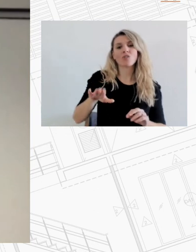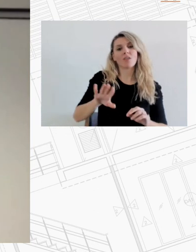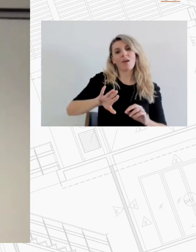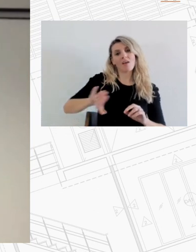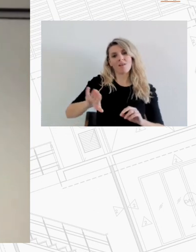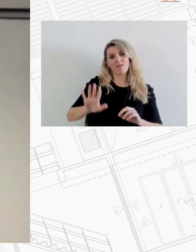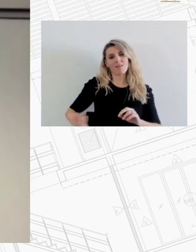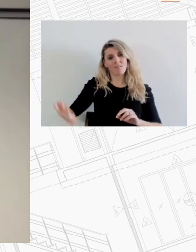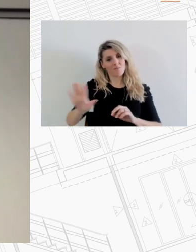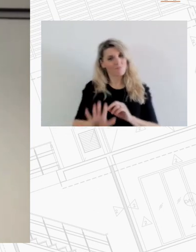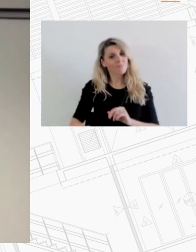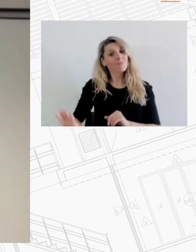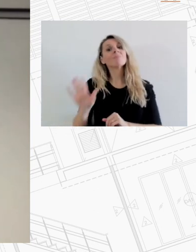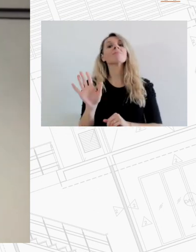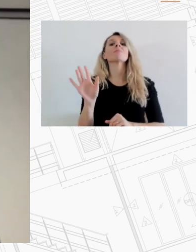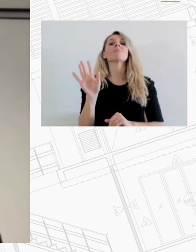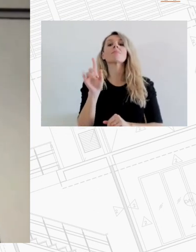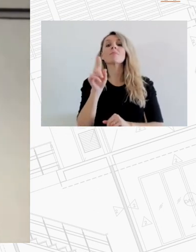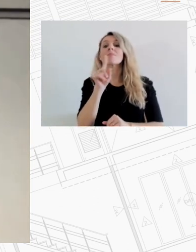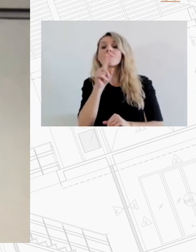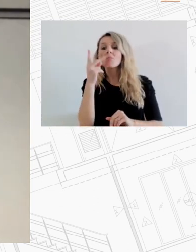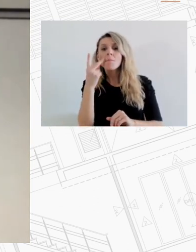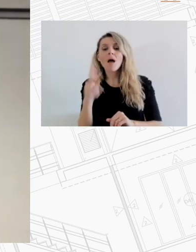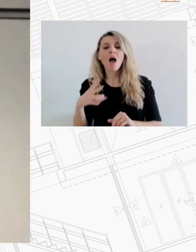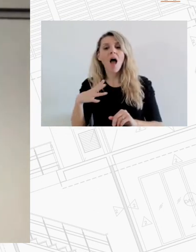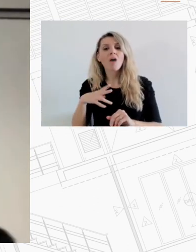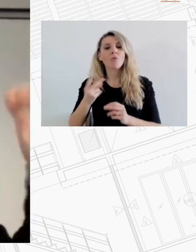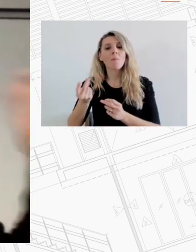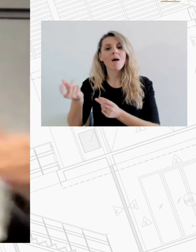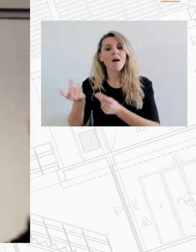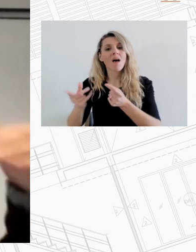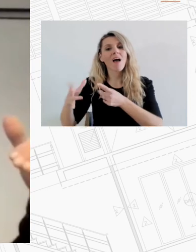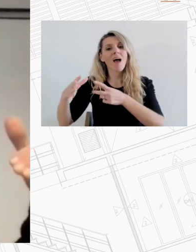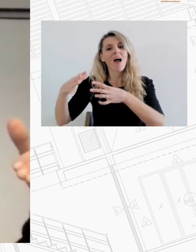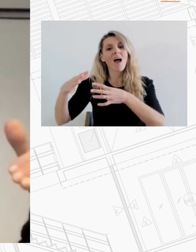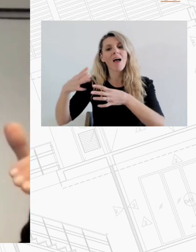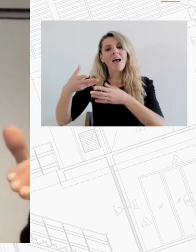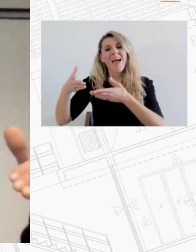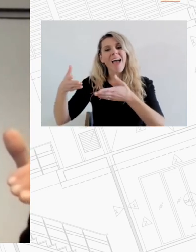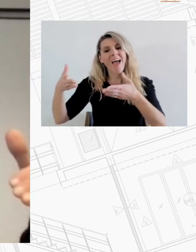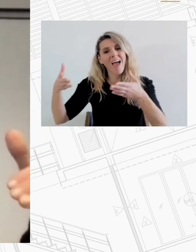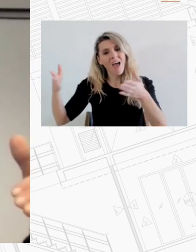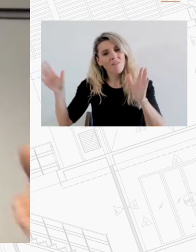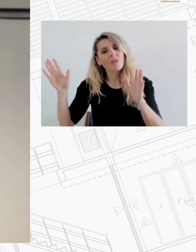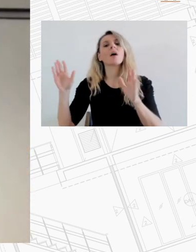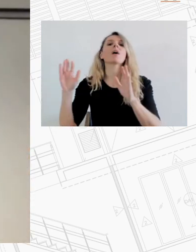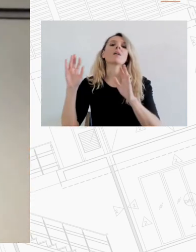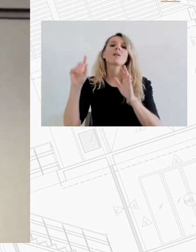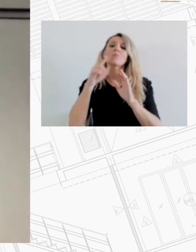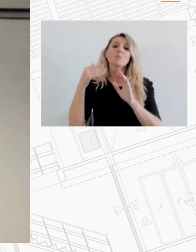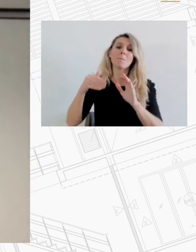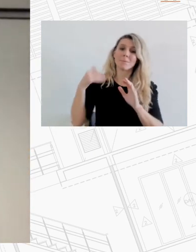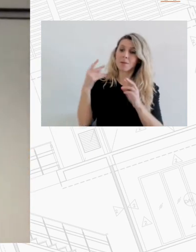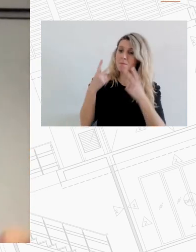οποίο για παράδειγμα σε σημεία του οποίου παρατηρήθηκαν πυκνώσεις των κενών παύλα μη ηλεκτροδιών ανακινήτων που βλέπαμε πριν